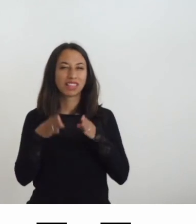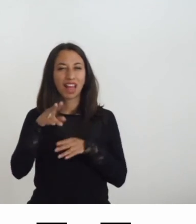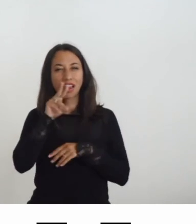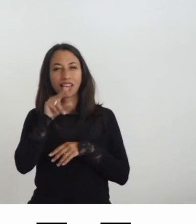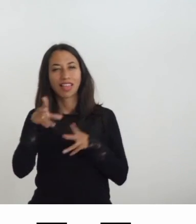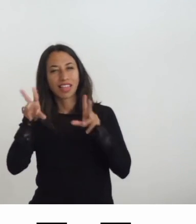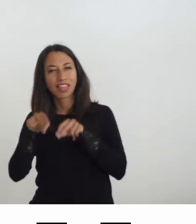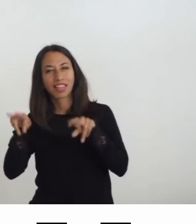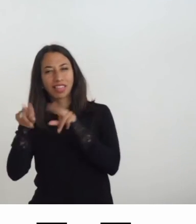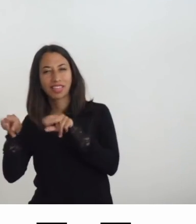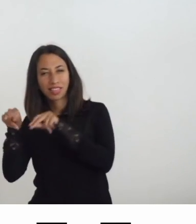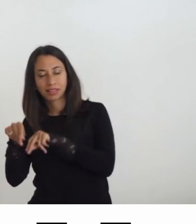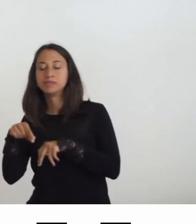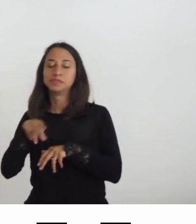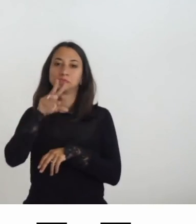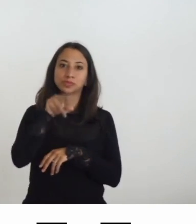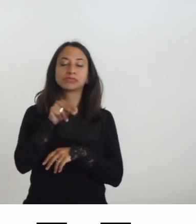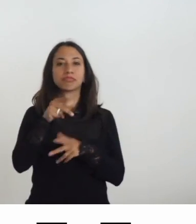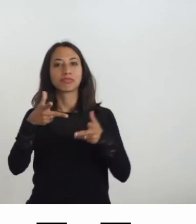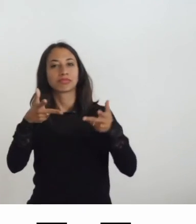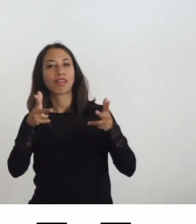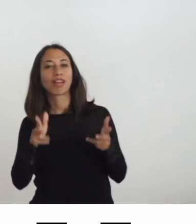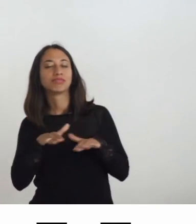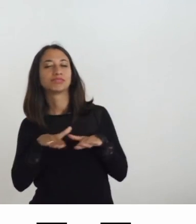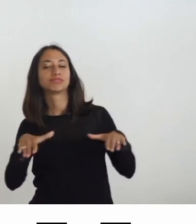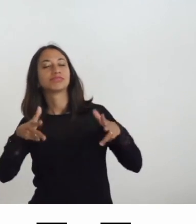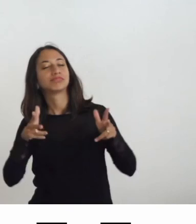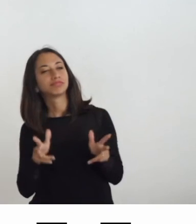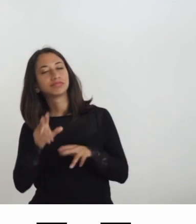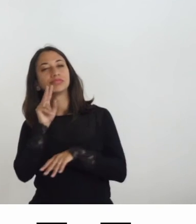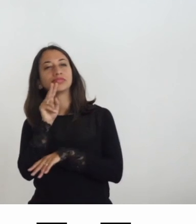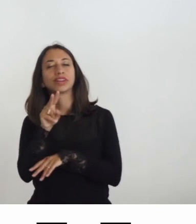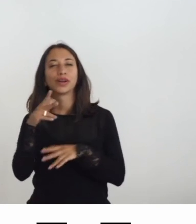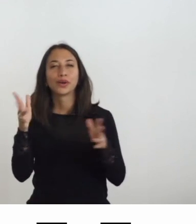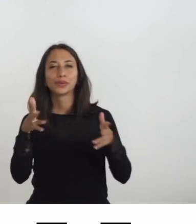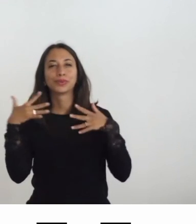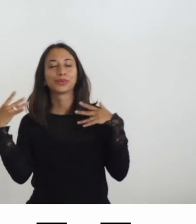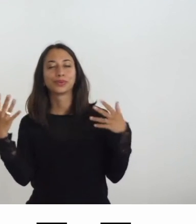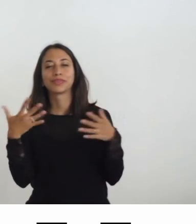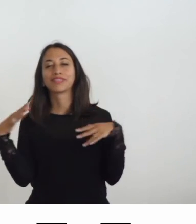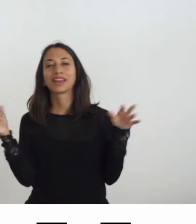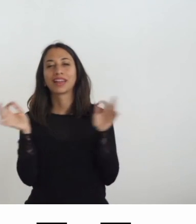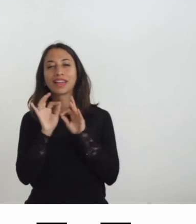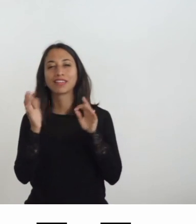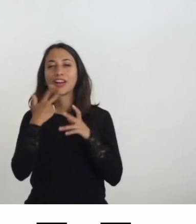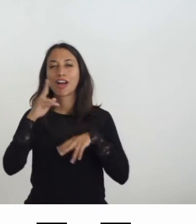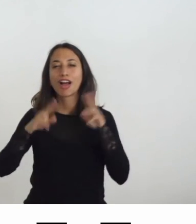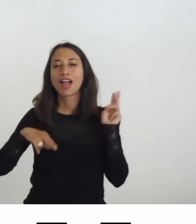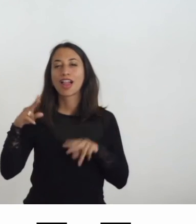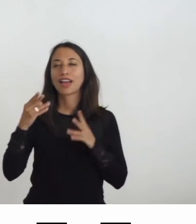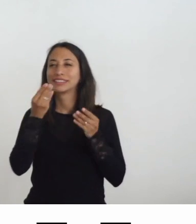seduto di fronte a una tavola imbandita resto colpito dalla freschezza estiva i colori e sapori